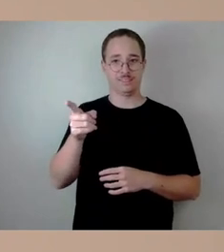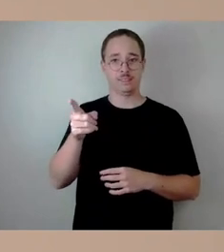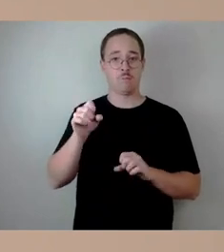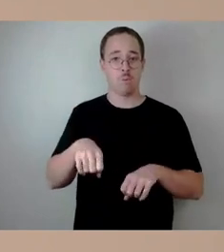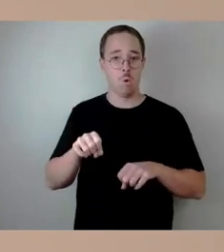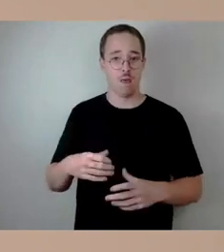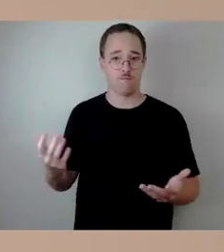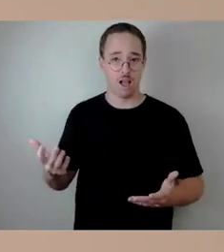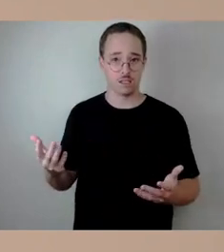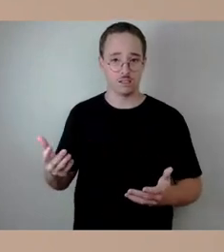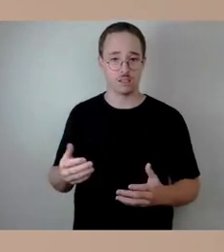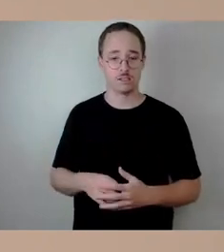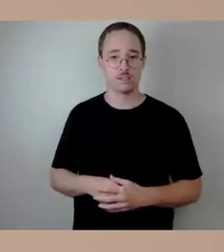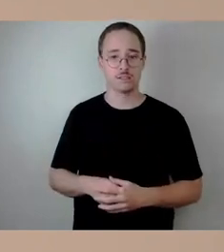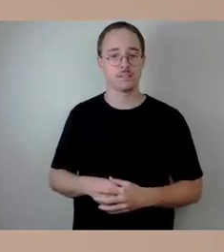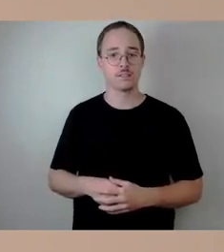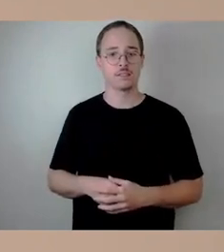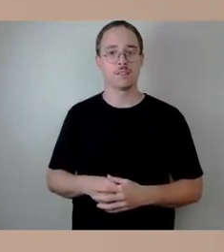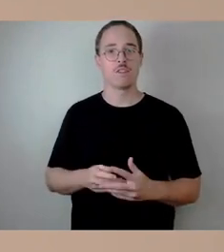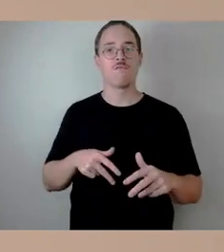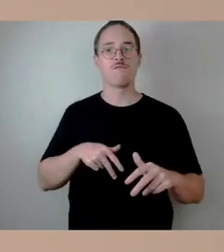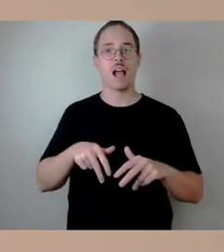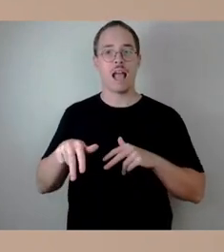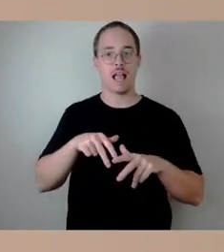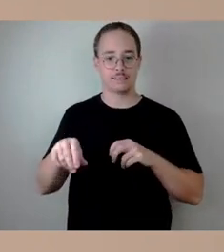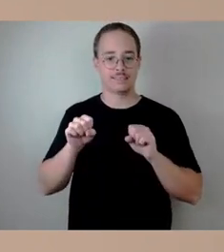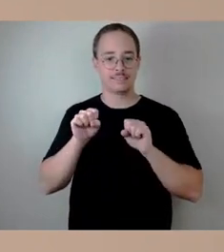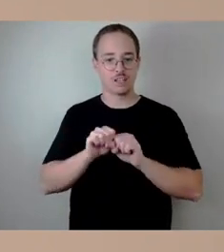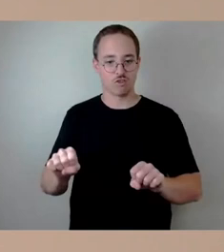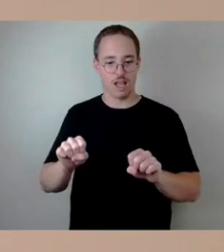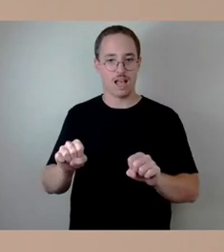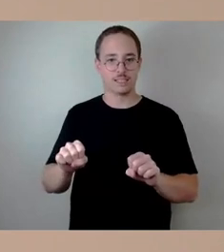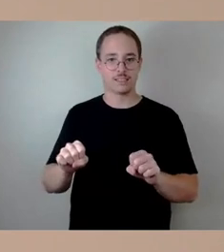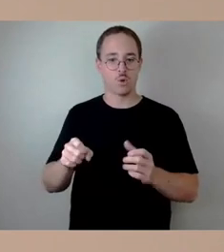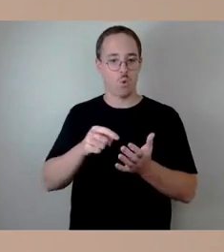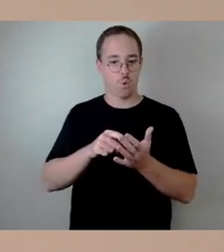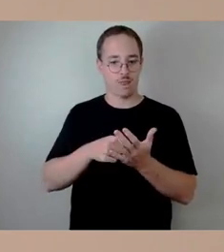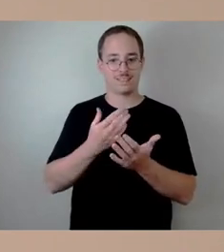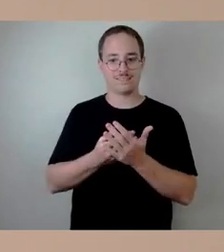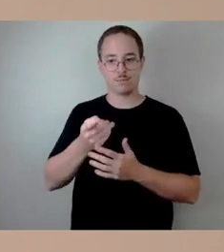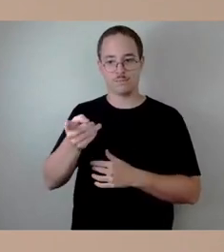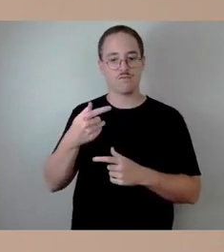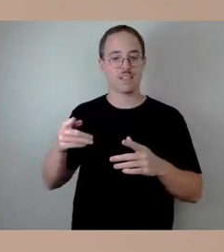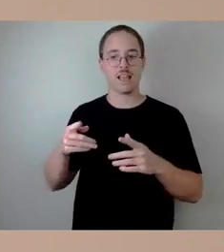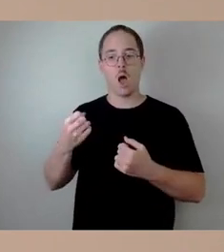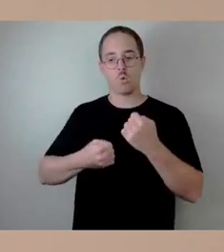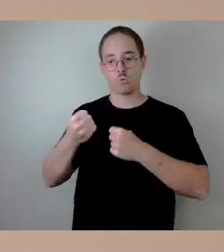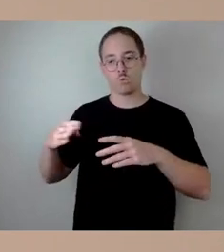auch aus Verkehrssicherheitsgründen die Durchfahrt sozusagen unterbindet in dem Haltestellenbereich der Bühnerstraße.